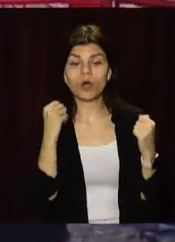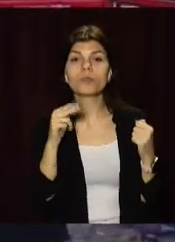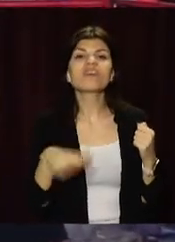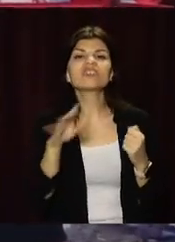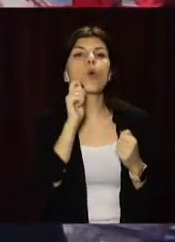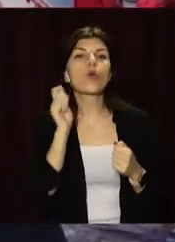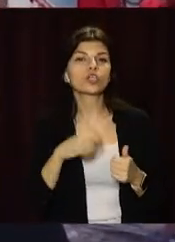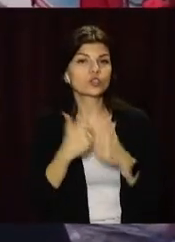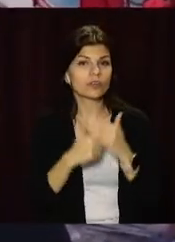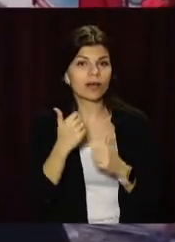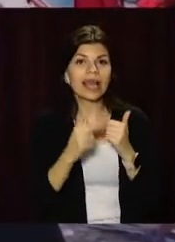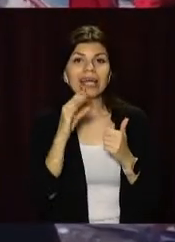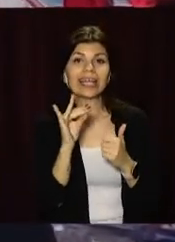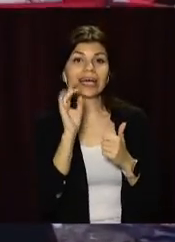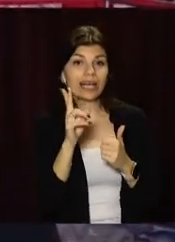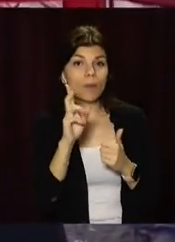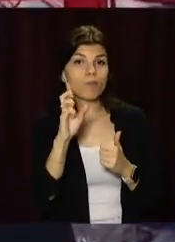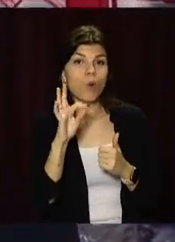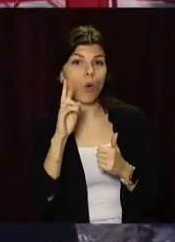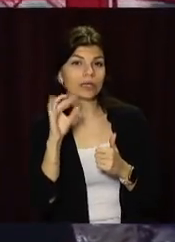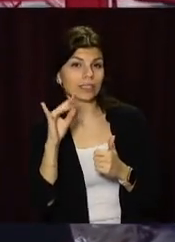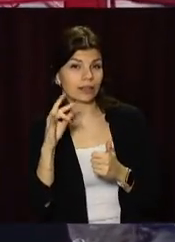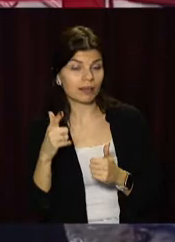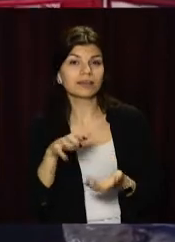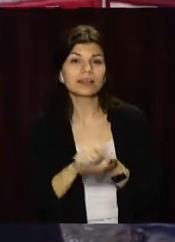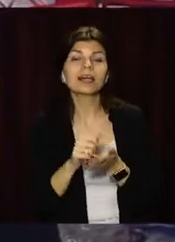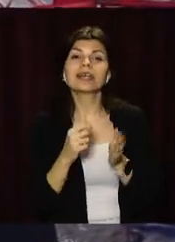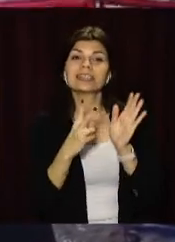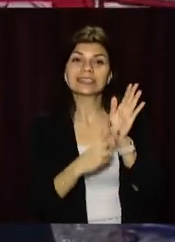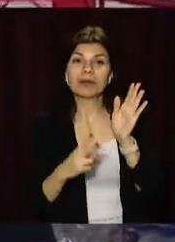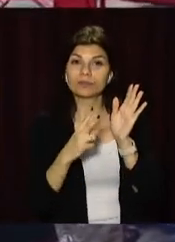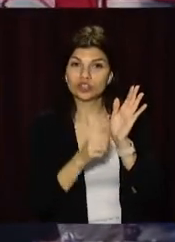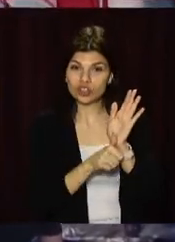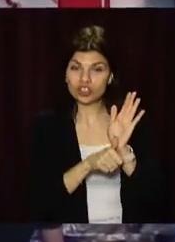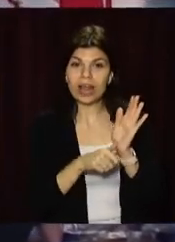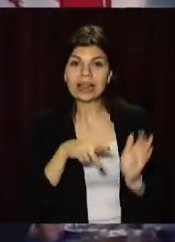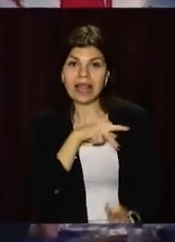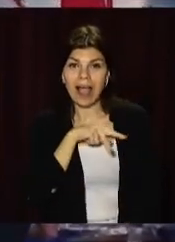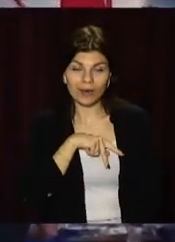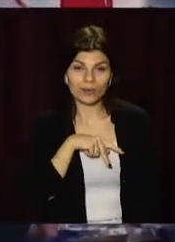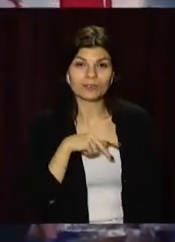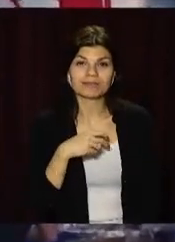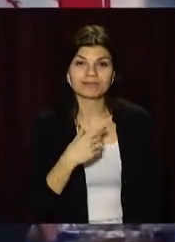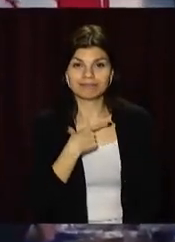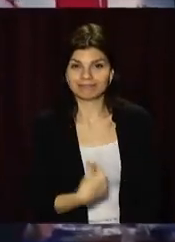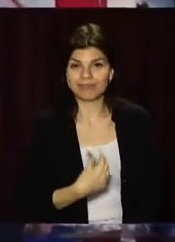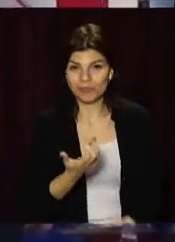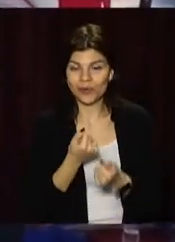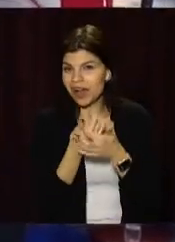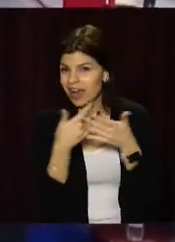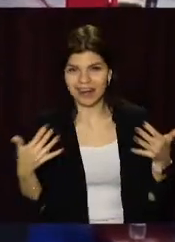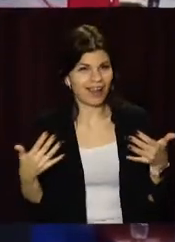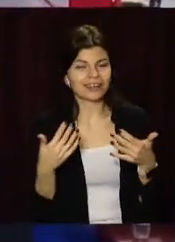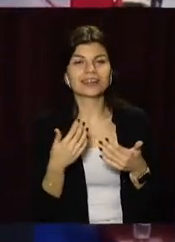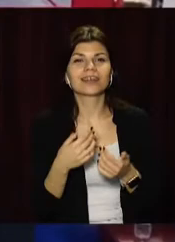всеукраїнських змаганнях з кікбоксингом. Загалом вони завивали 76 нагород. У скарбничці регіону медалі різних